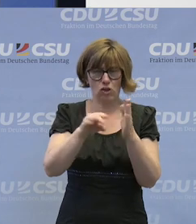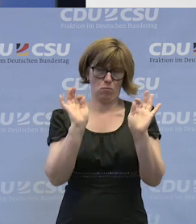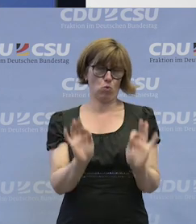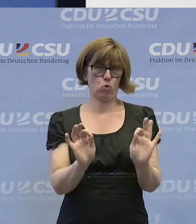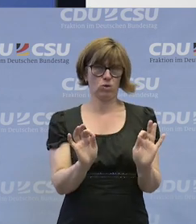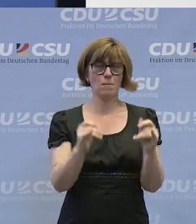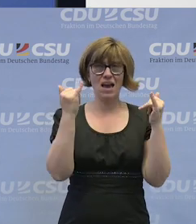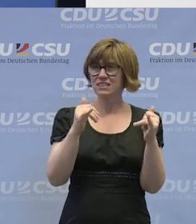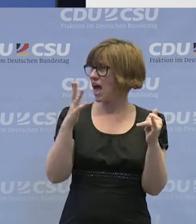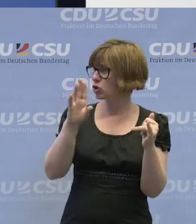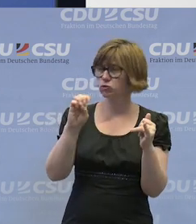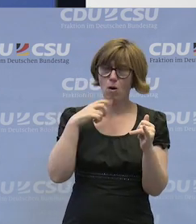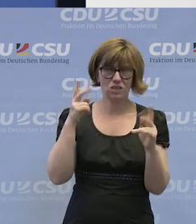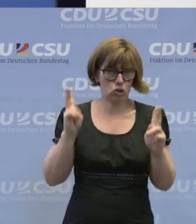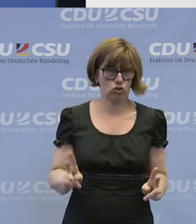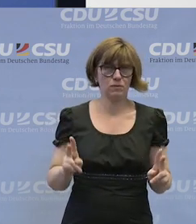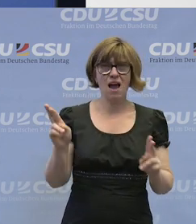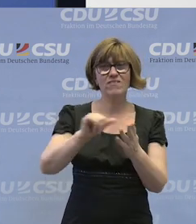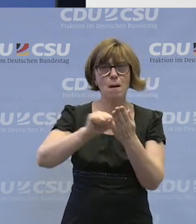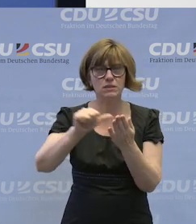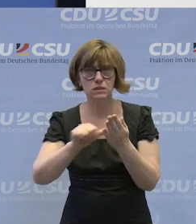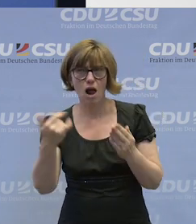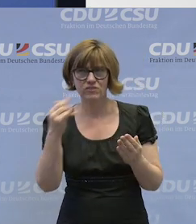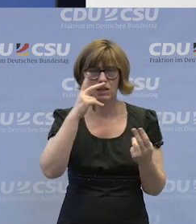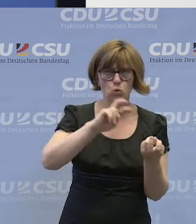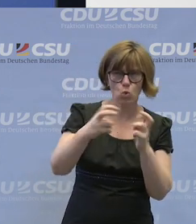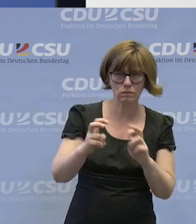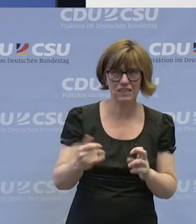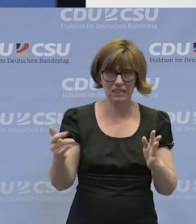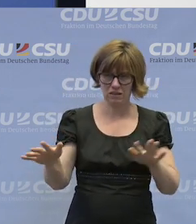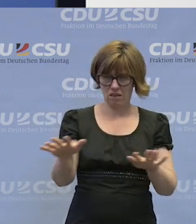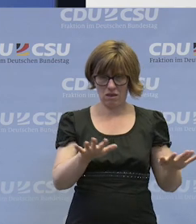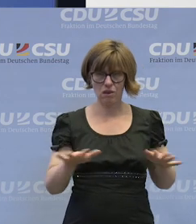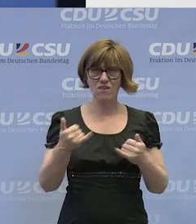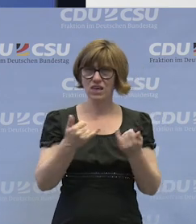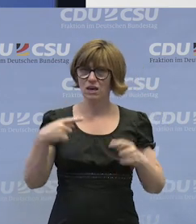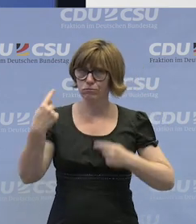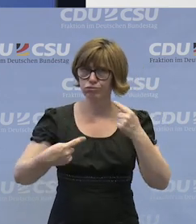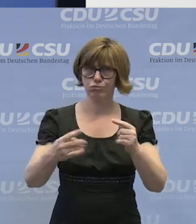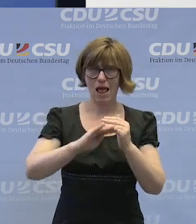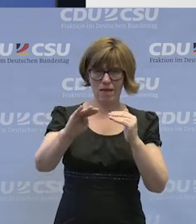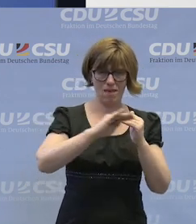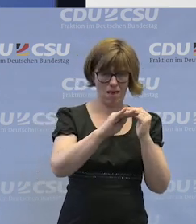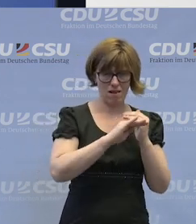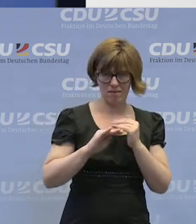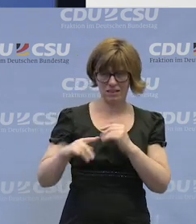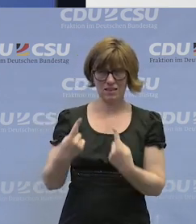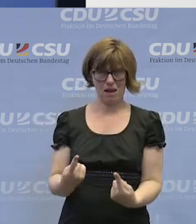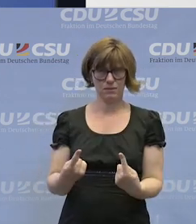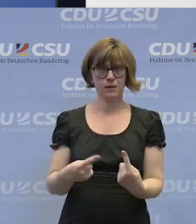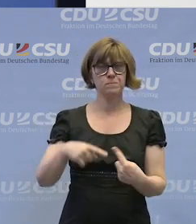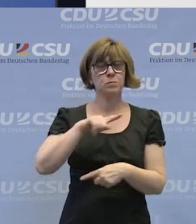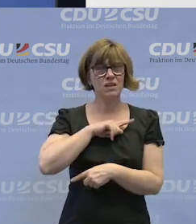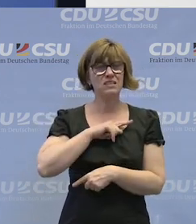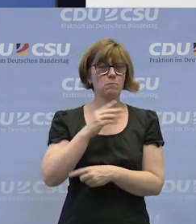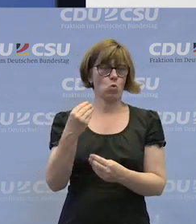Jetzt, genau was Herr Schmaus gesagt hat, jetzt ist, wer bezahlt es eigentlich? Wie wird es eigentlich umgesetzt? Was passiert jetzt eigentlich? Das ist bei den Ländern. Und ich habe ein